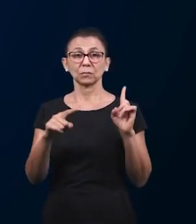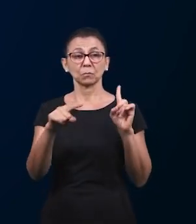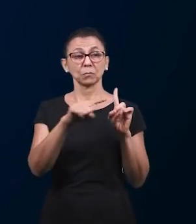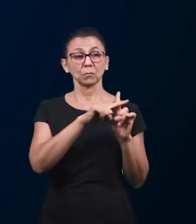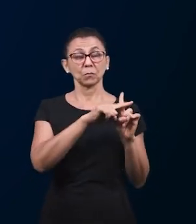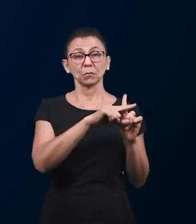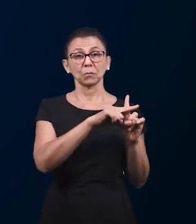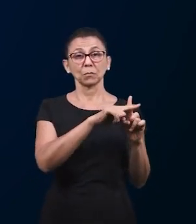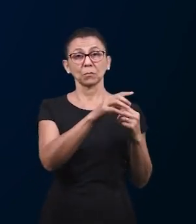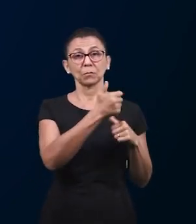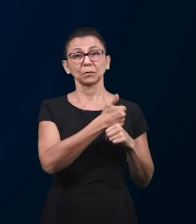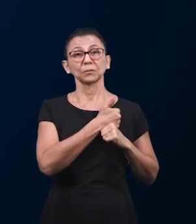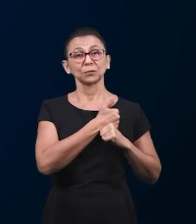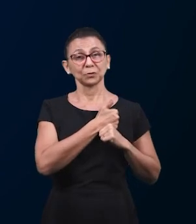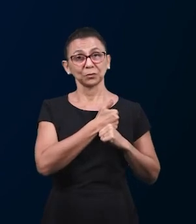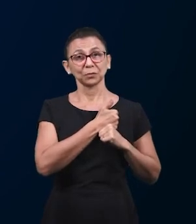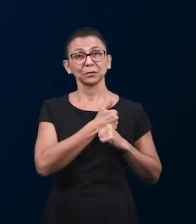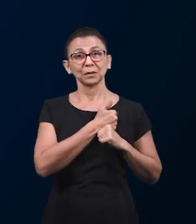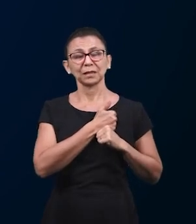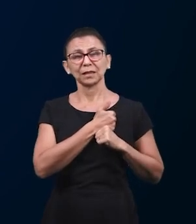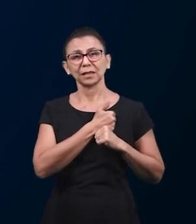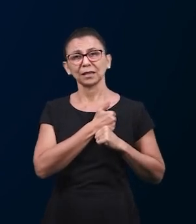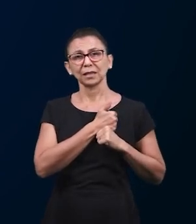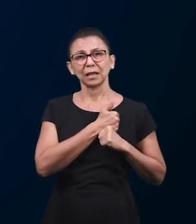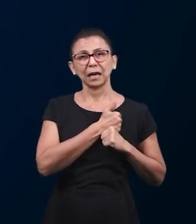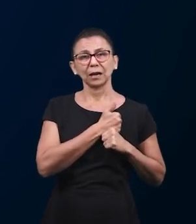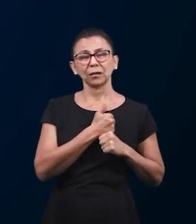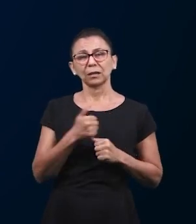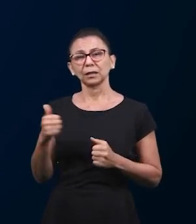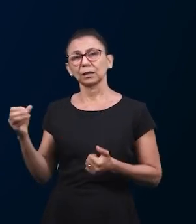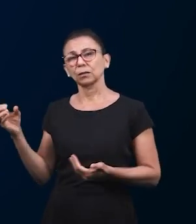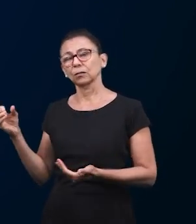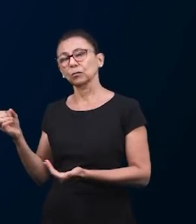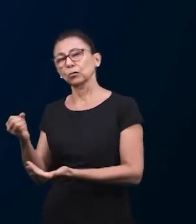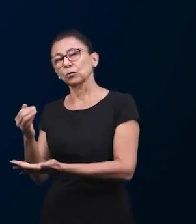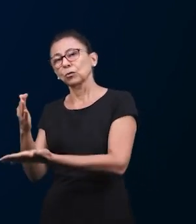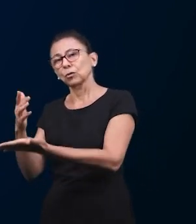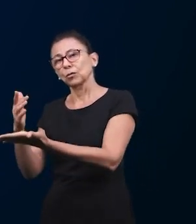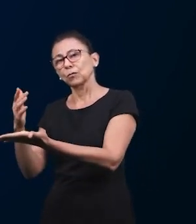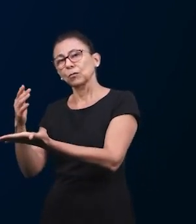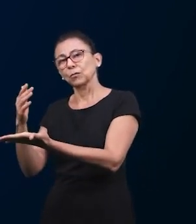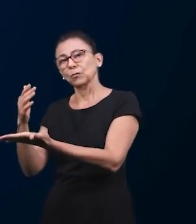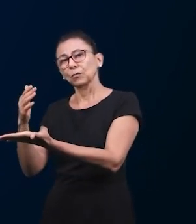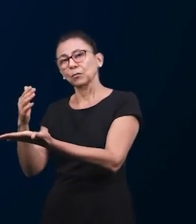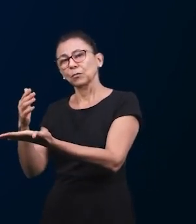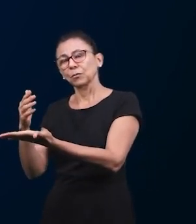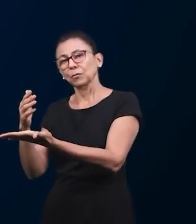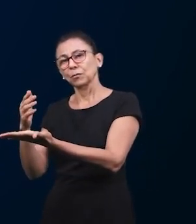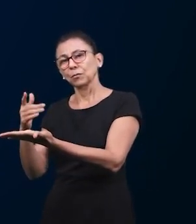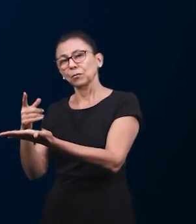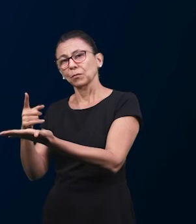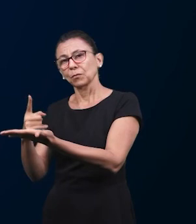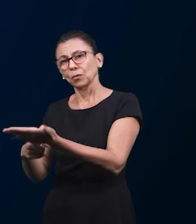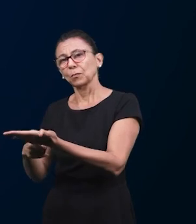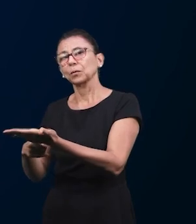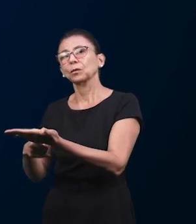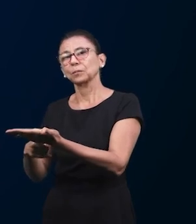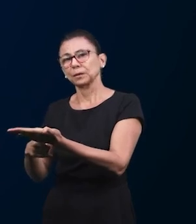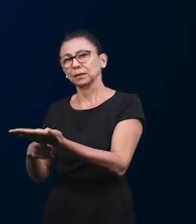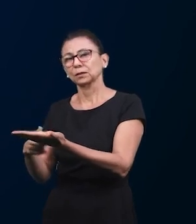Иисус взошел на Голгофу умер за нас и завеса разорвалась и теперь мы